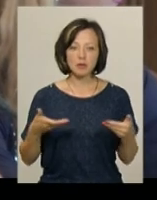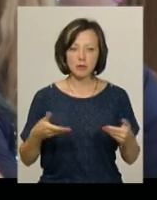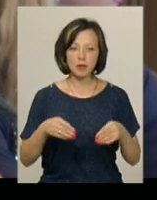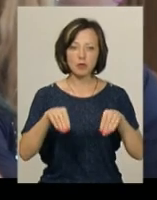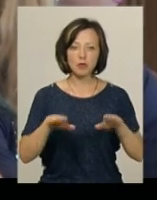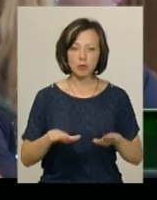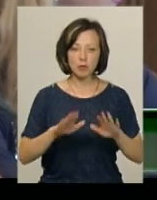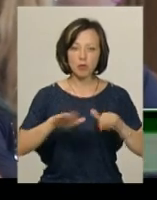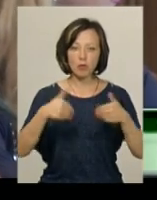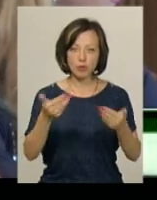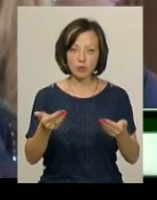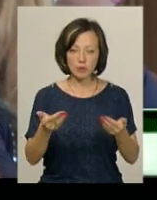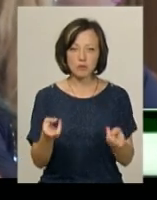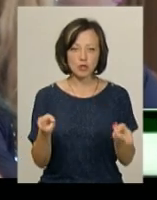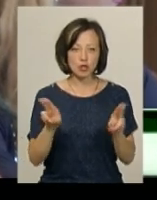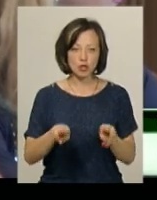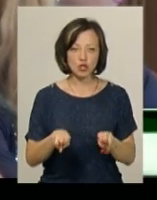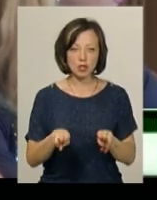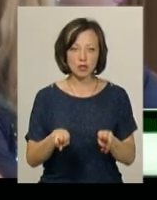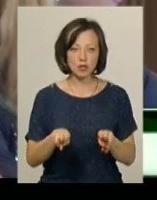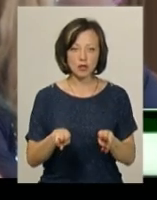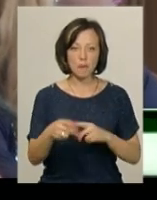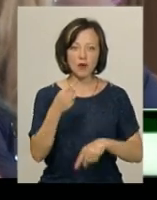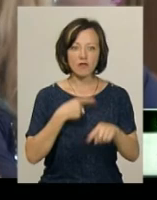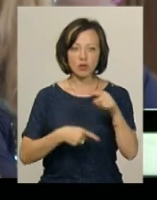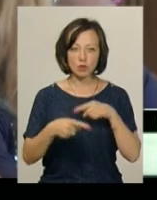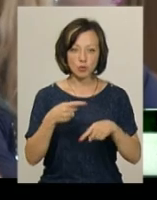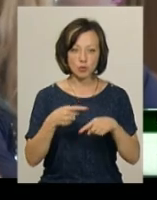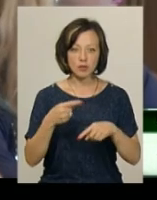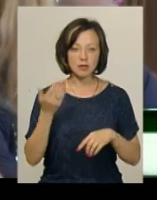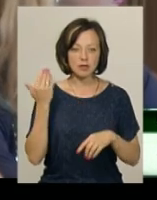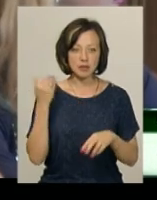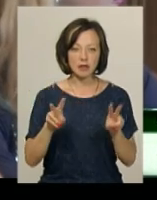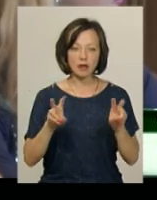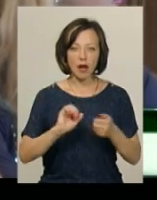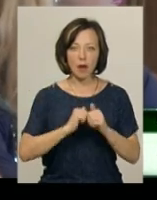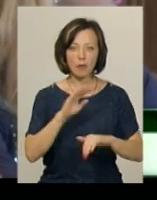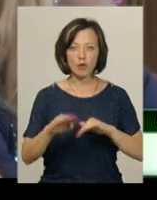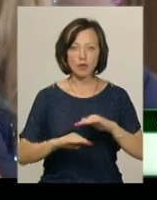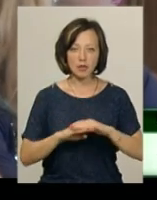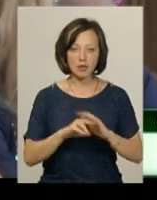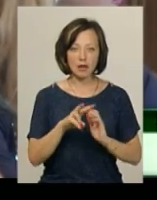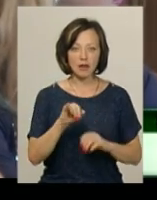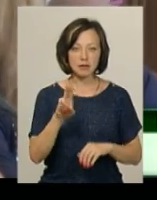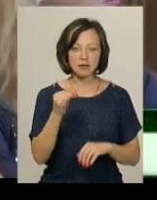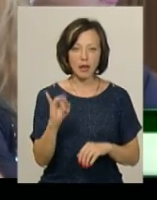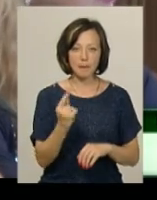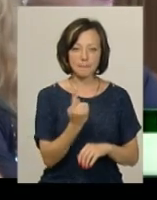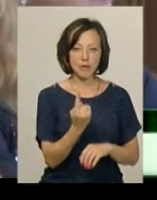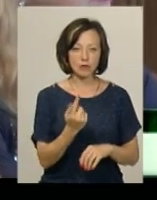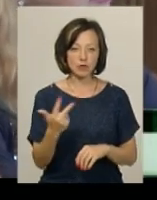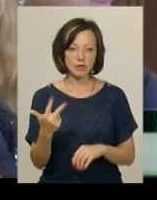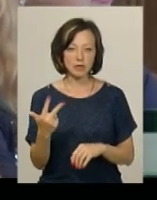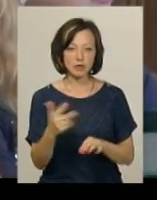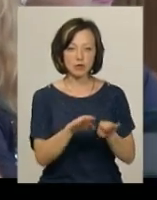повернутися до тієї назви, тобто Кам'янця-Подільський ліцей 1-3